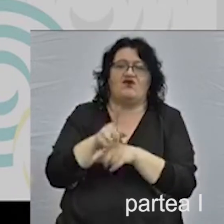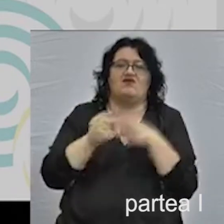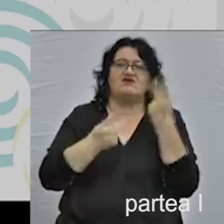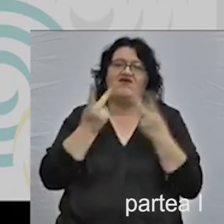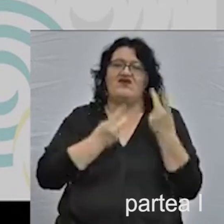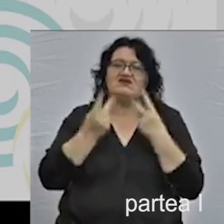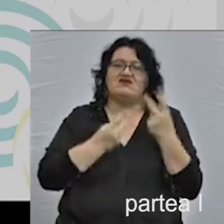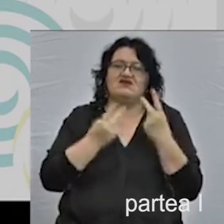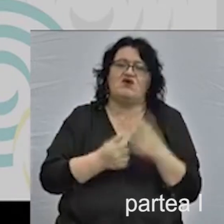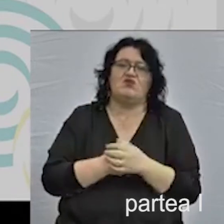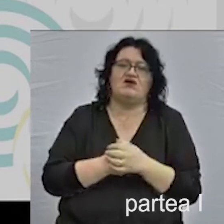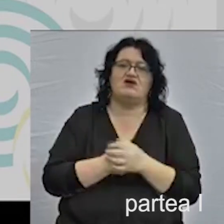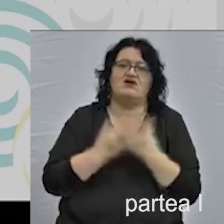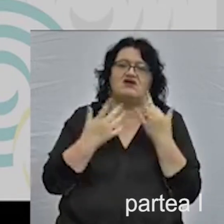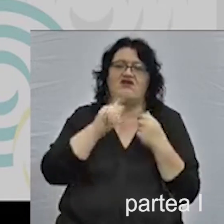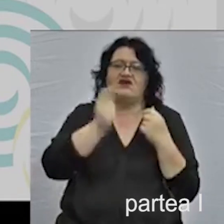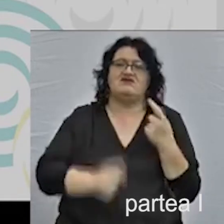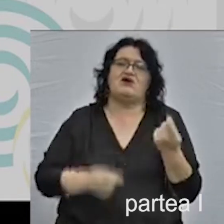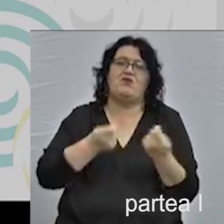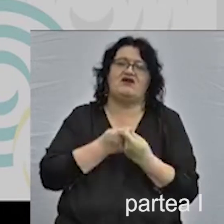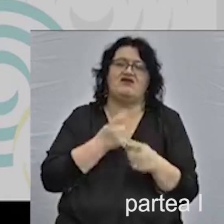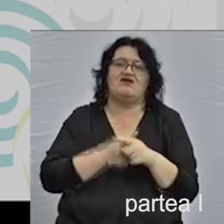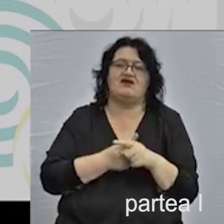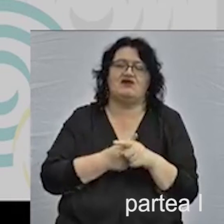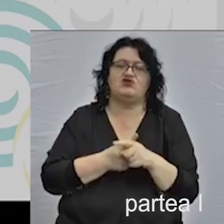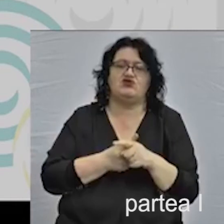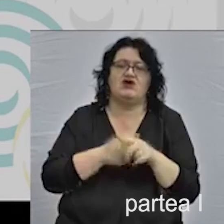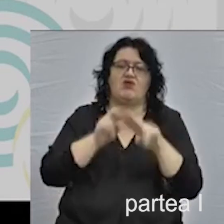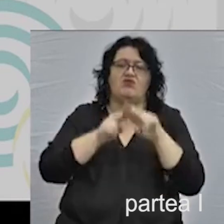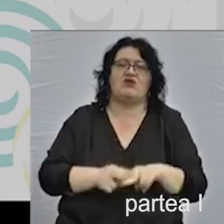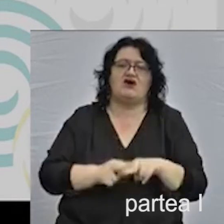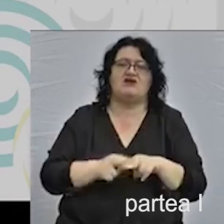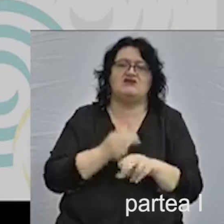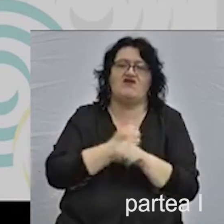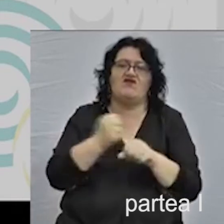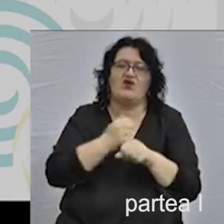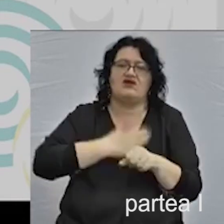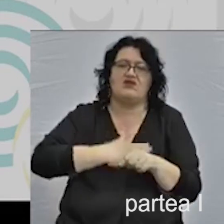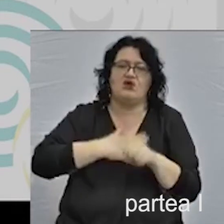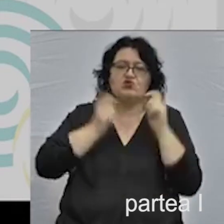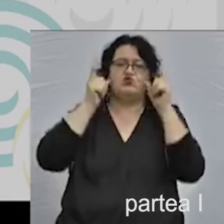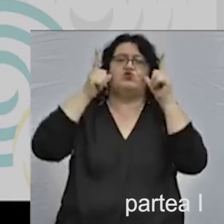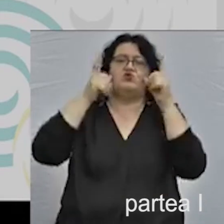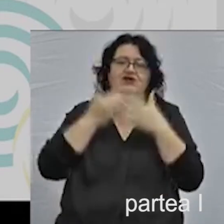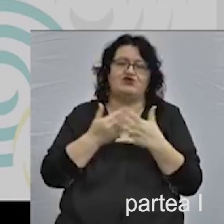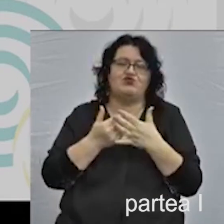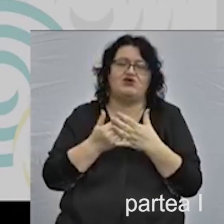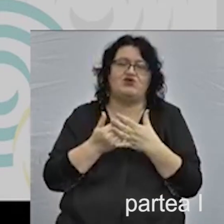vizităm câteva țări partenere și am rămas foarte plăcut surprinși de